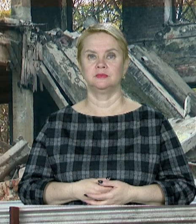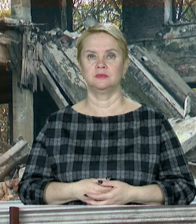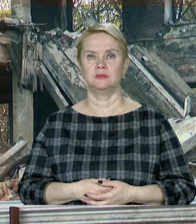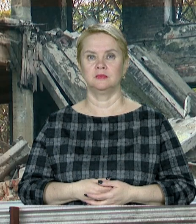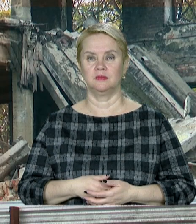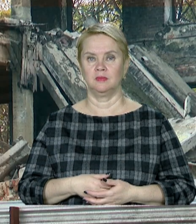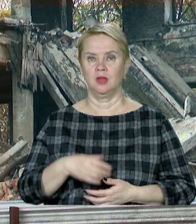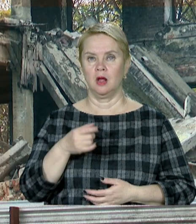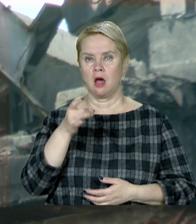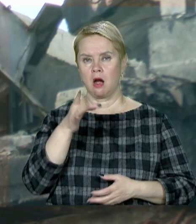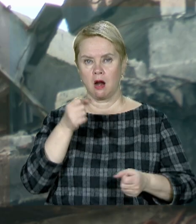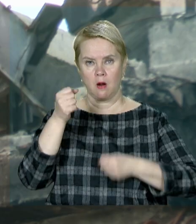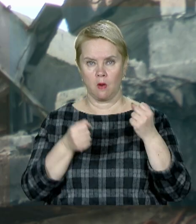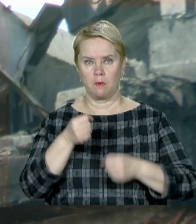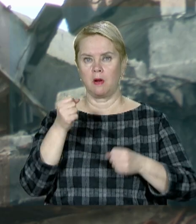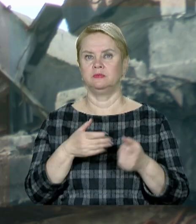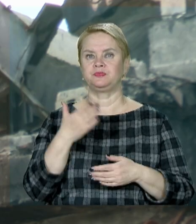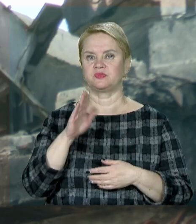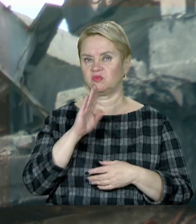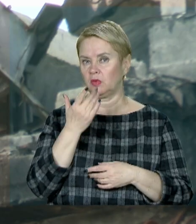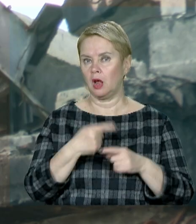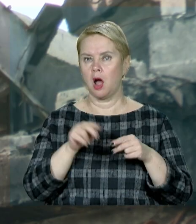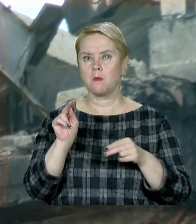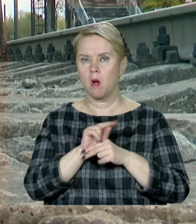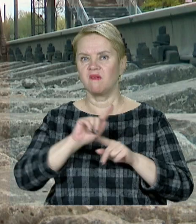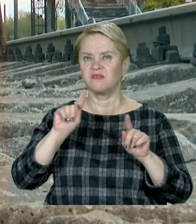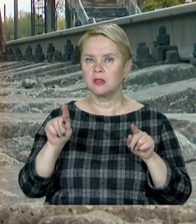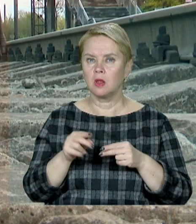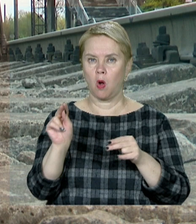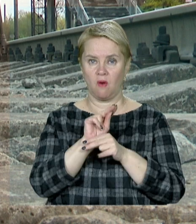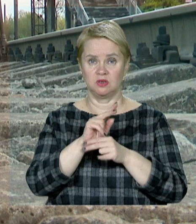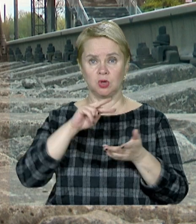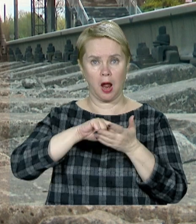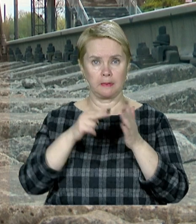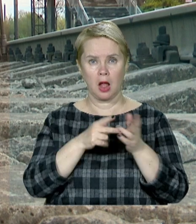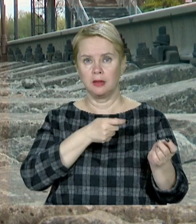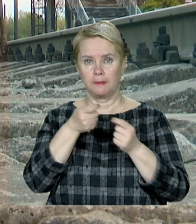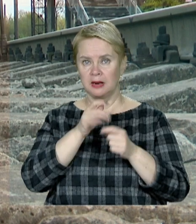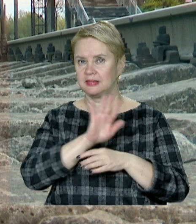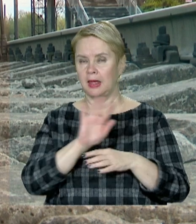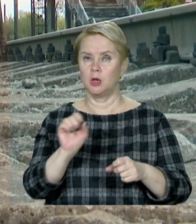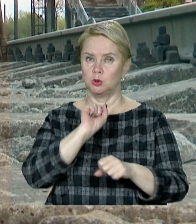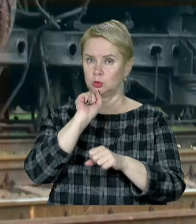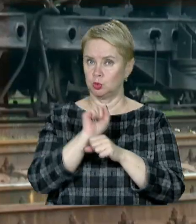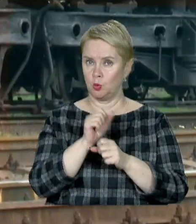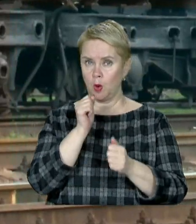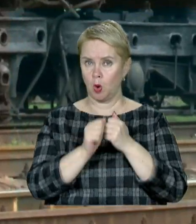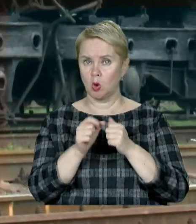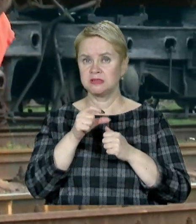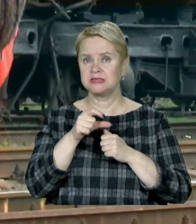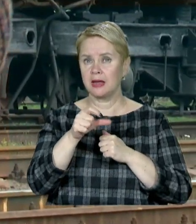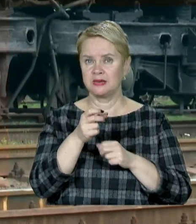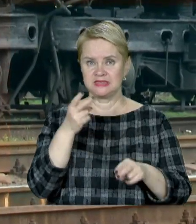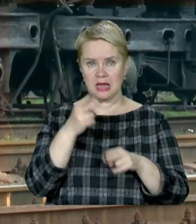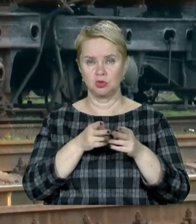Ворог гатить ракетами по транспортним шляхам, а монтери відновлюють їх, аби планові перевезення не зупинялись. І кожен сантиметр